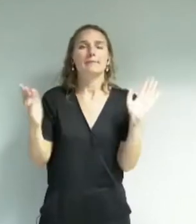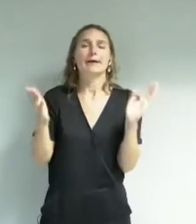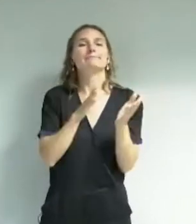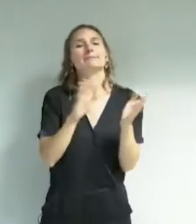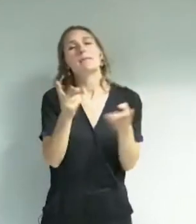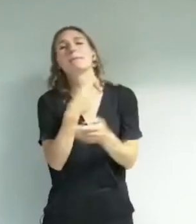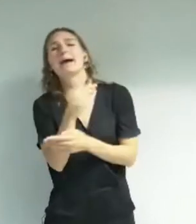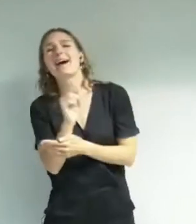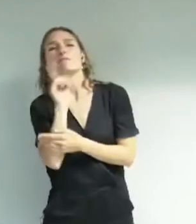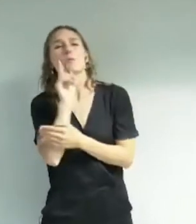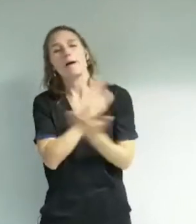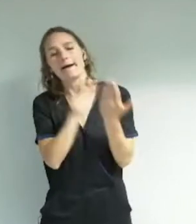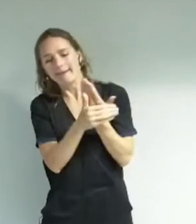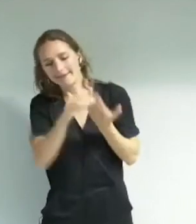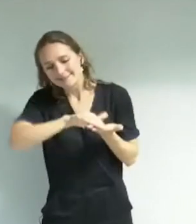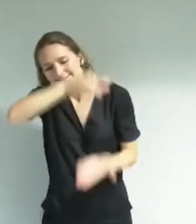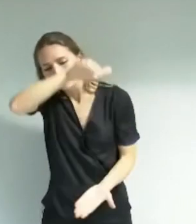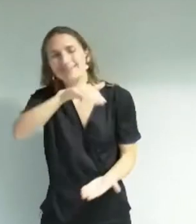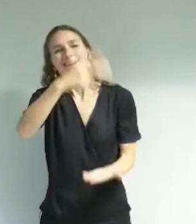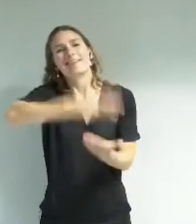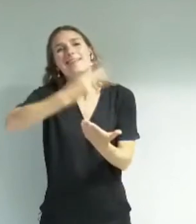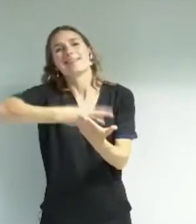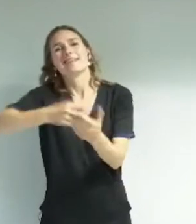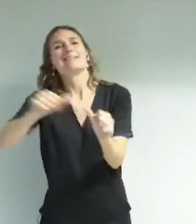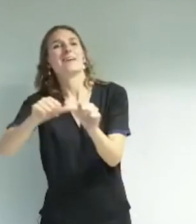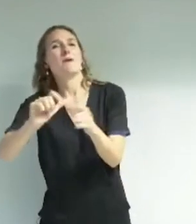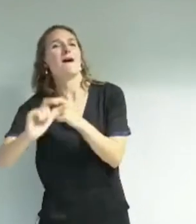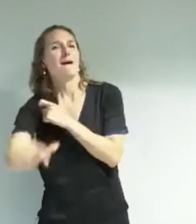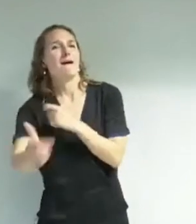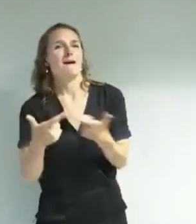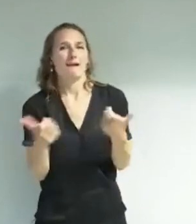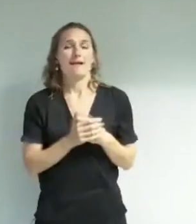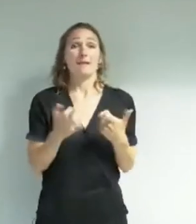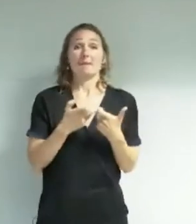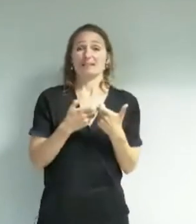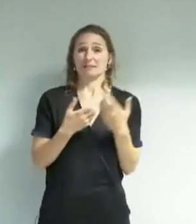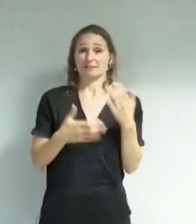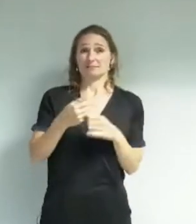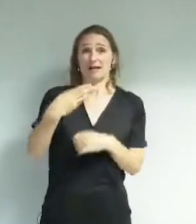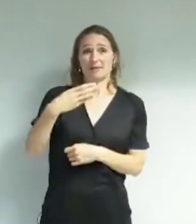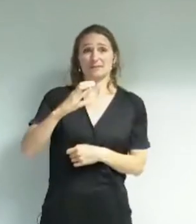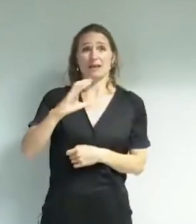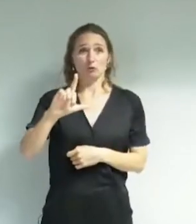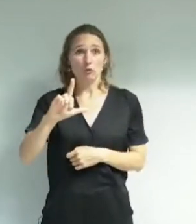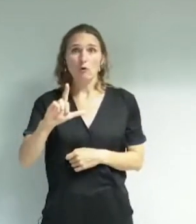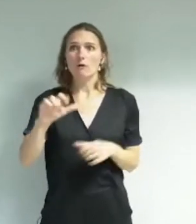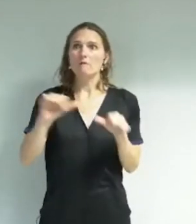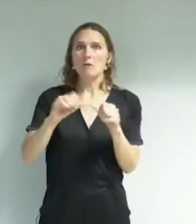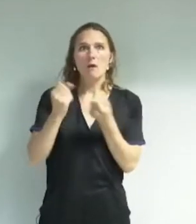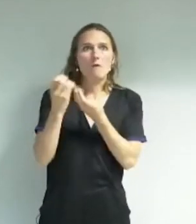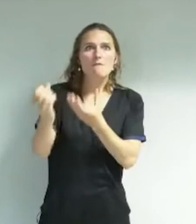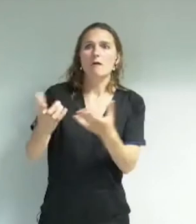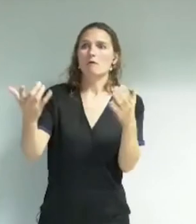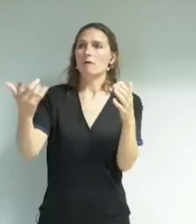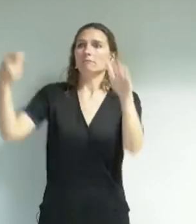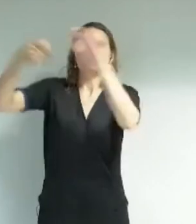subvention à MC2, la première fois dans l'histoire de la ville qui a entraîné une baisse par cascade de 800 000 euros à